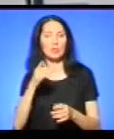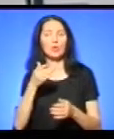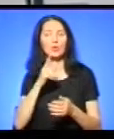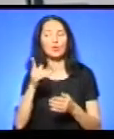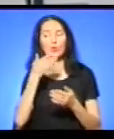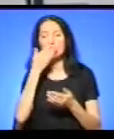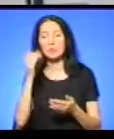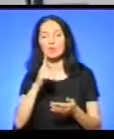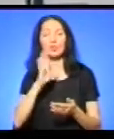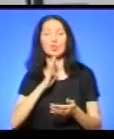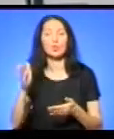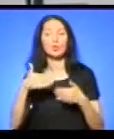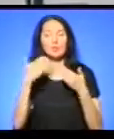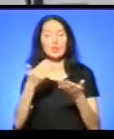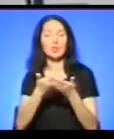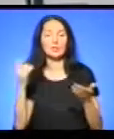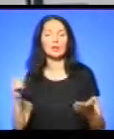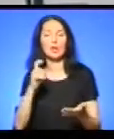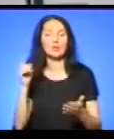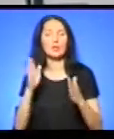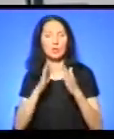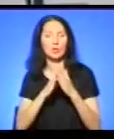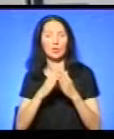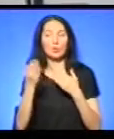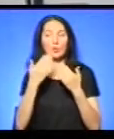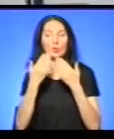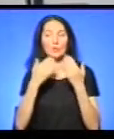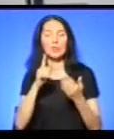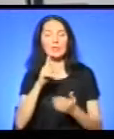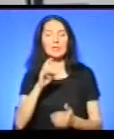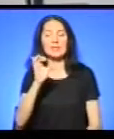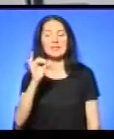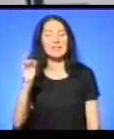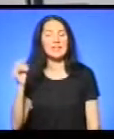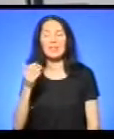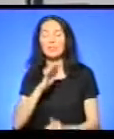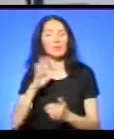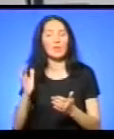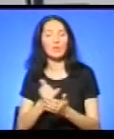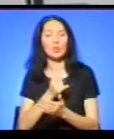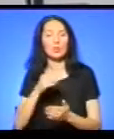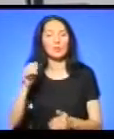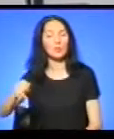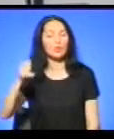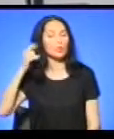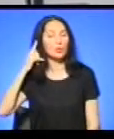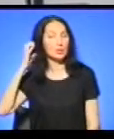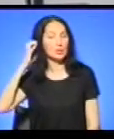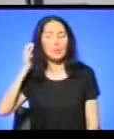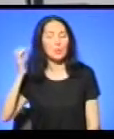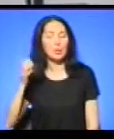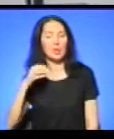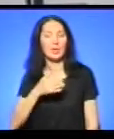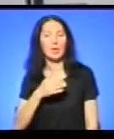будинку. Поспілкуватися із Мирославом Синеньким нам не вдалося. Він не піднімає слухавку. Зазначу, ми розмовляли з ним вчора по телефону.